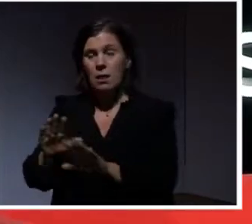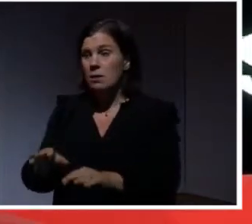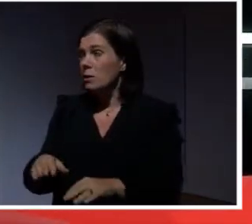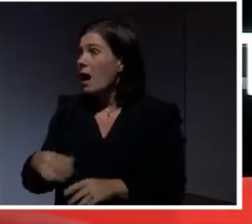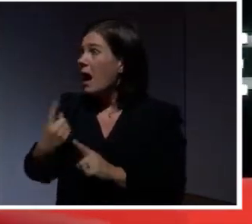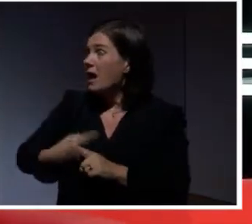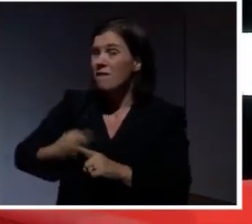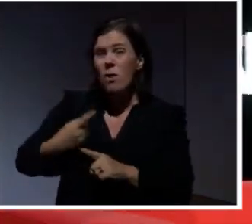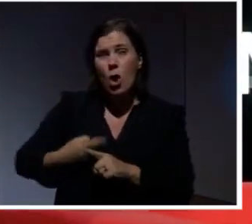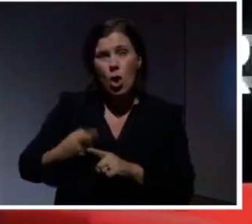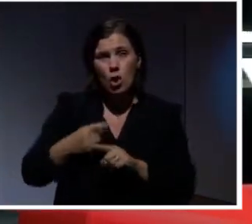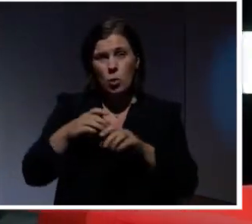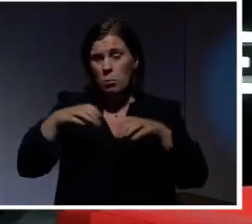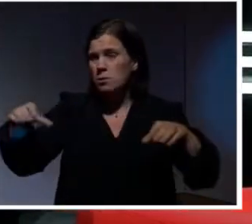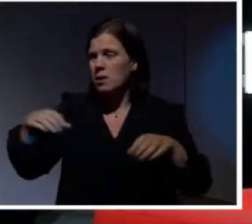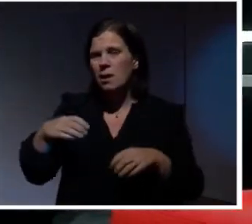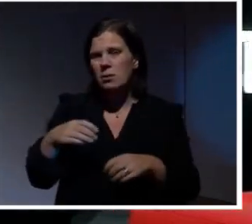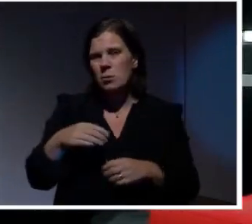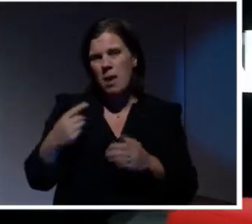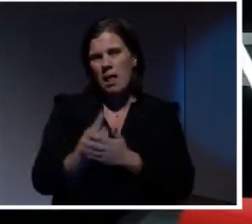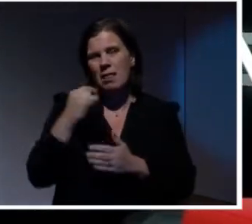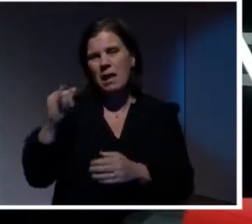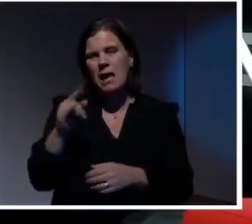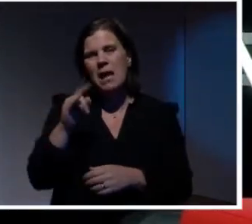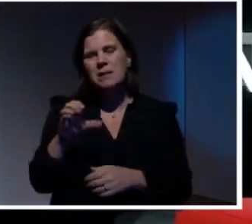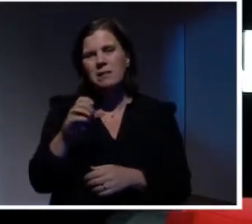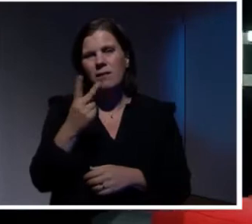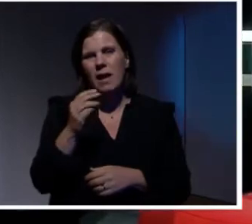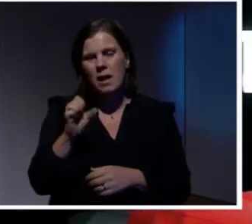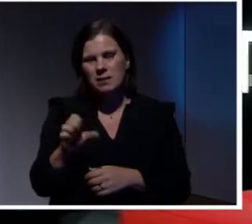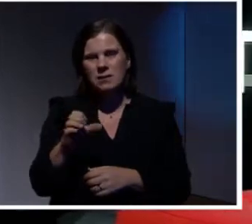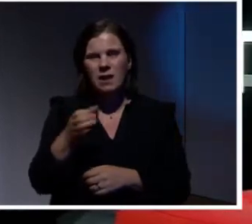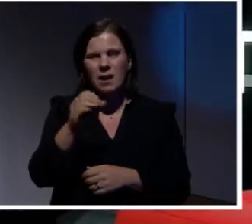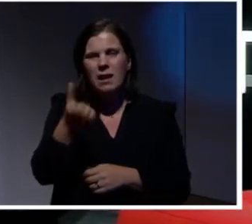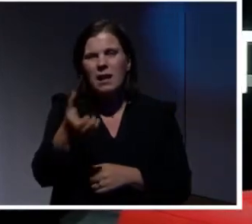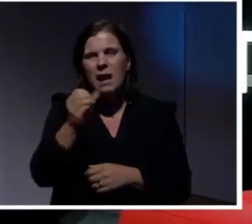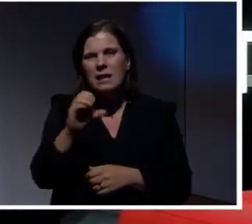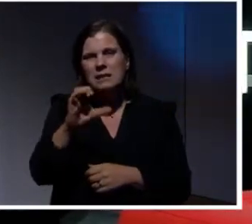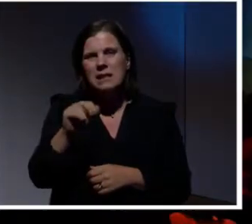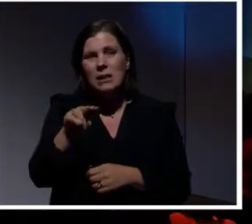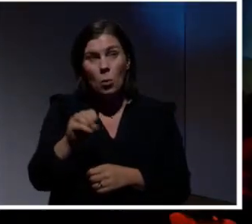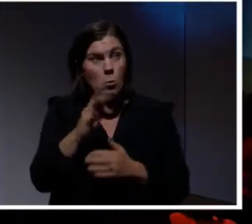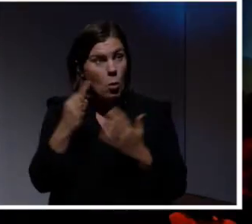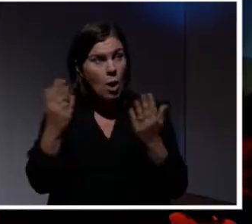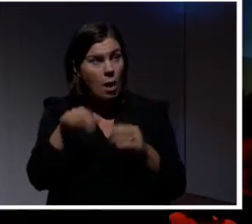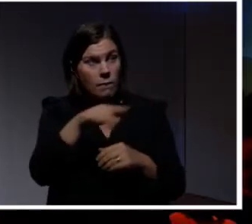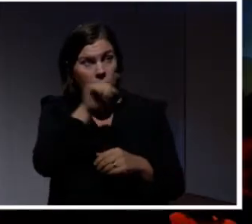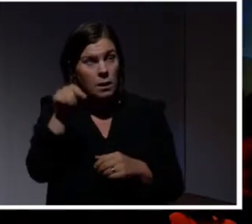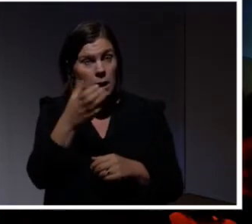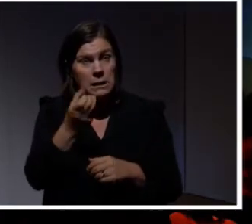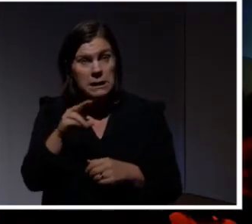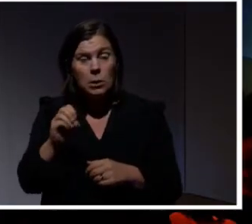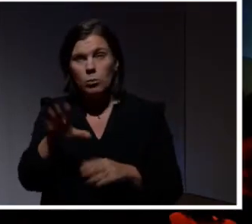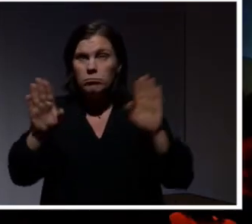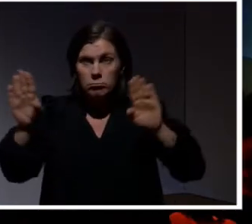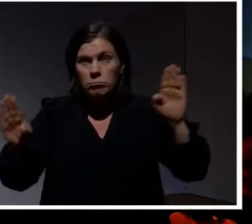illustrerar någonting som händer på ett kasino i Las Vegas. Jag vet inte hur många av er har varit på kasinon. Ja,